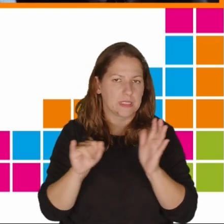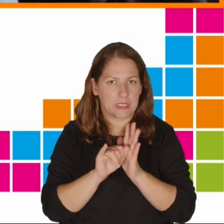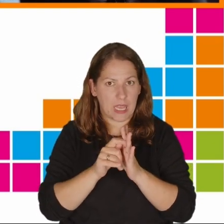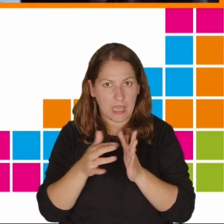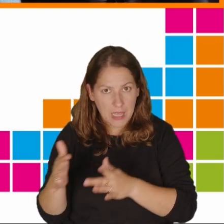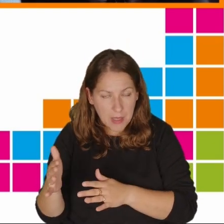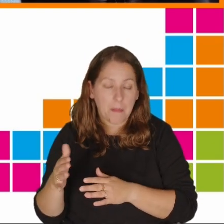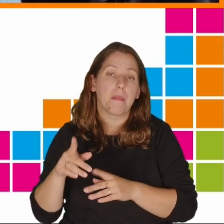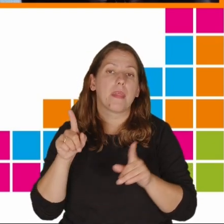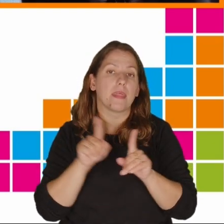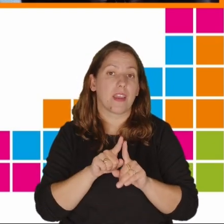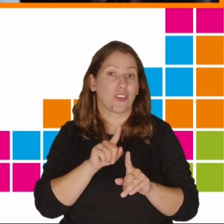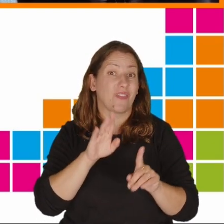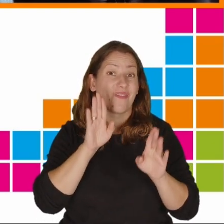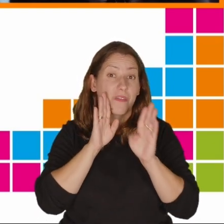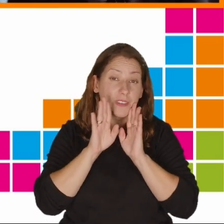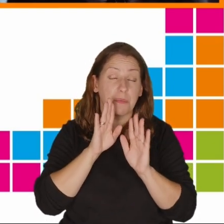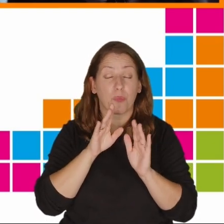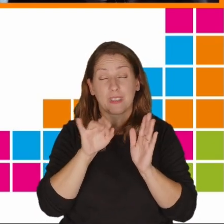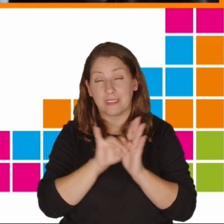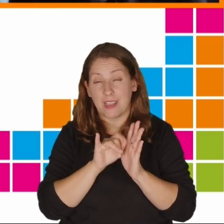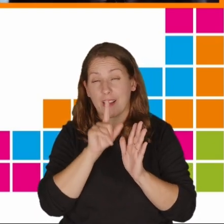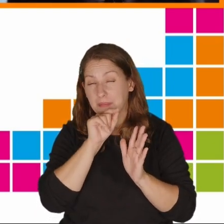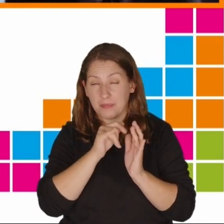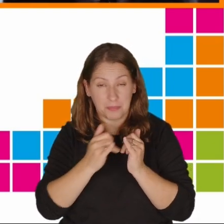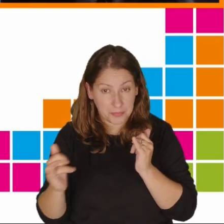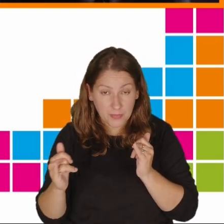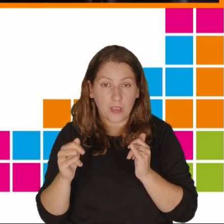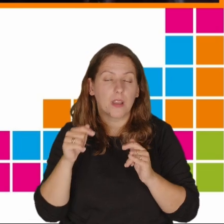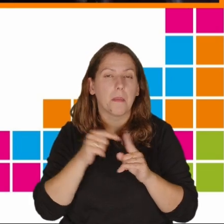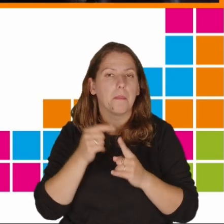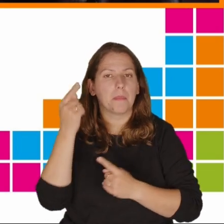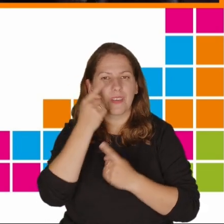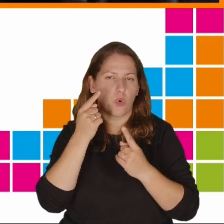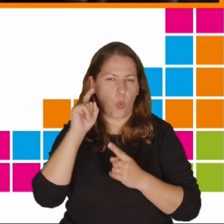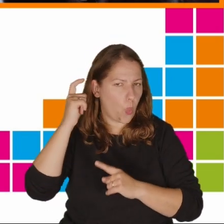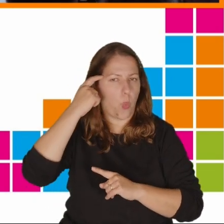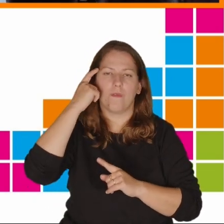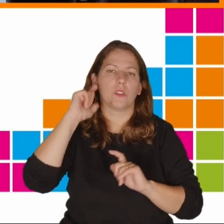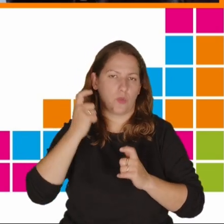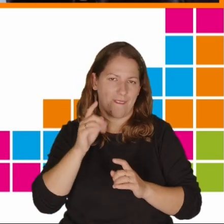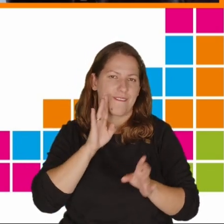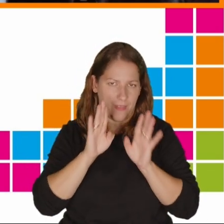szczególnie jeśli chodzi o media społecznościowe, myślimy o Facebooku,